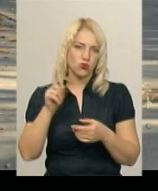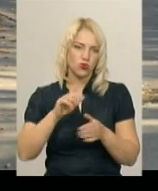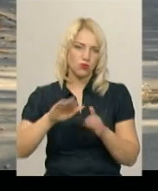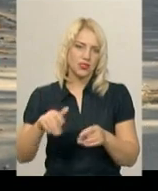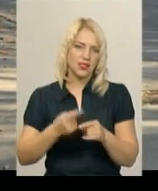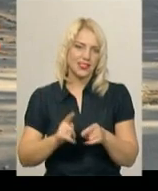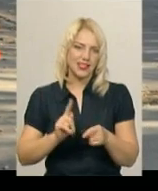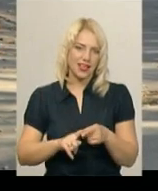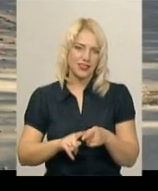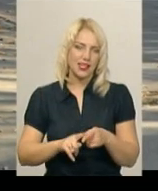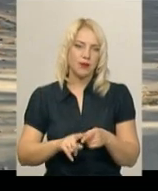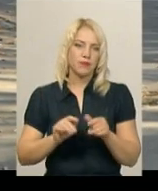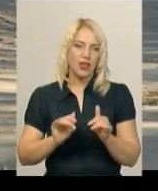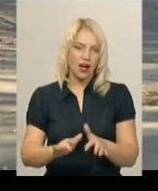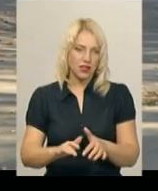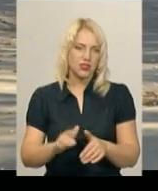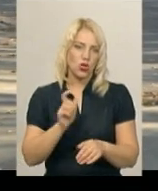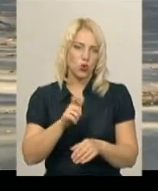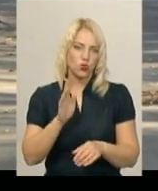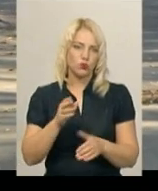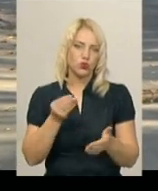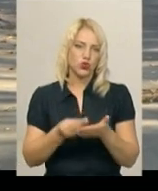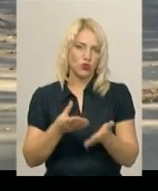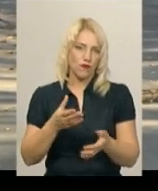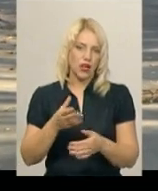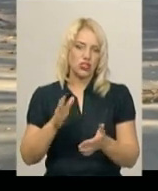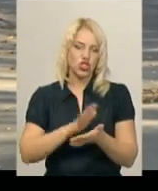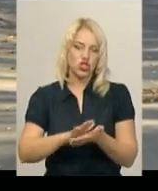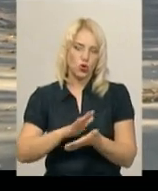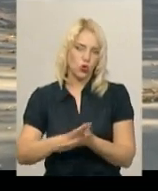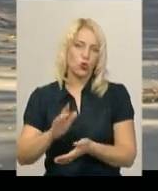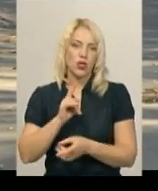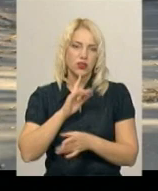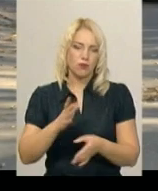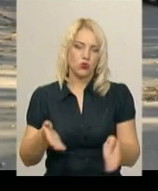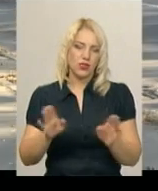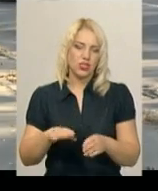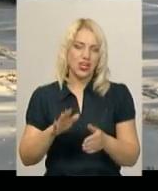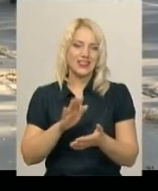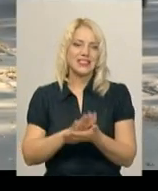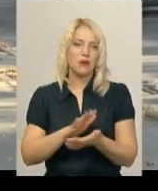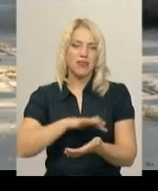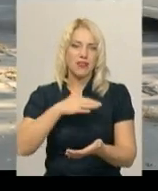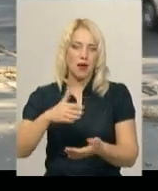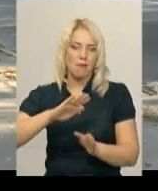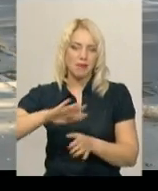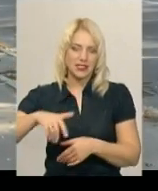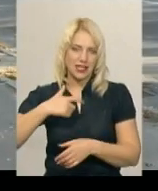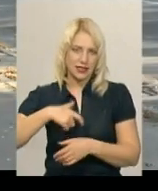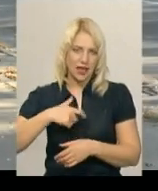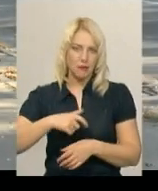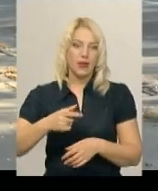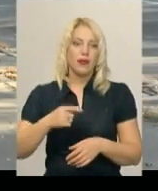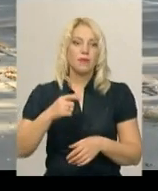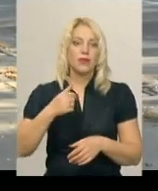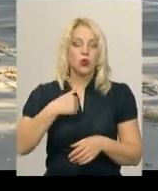цієї акції люди будуть цінувати чистоту і не будуть залишати сміття після себе. Мені здається, що студенти –